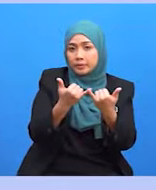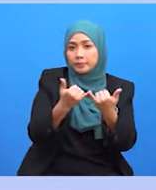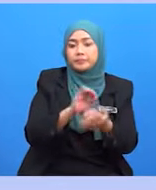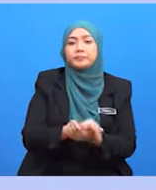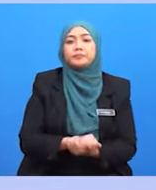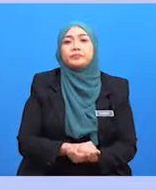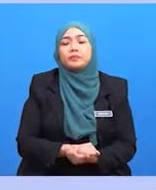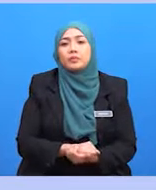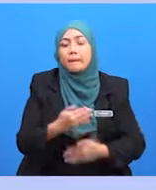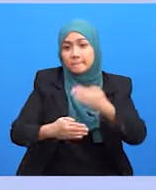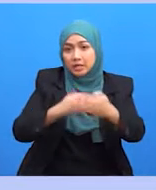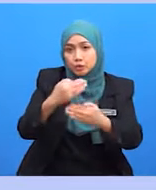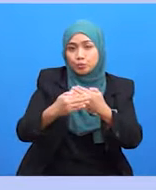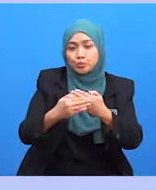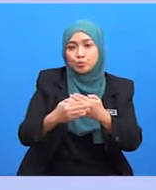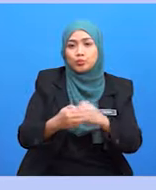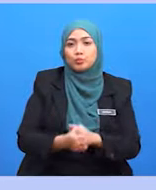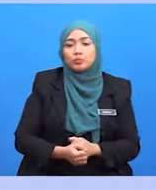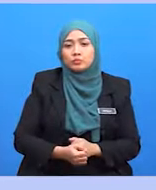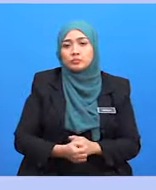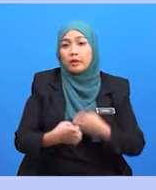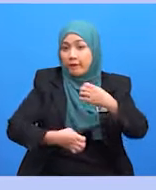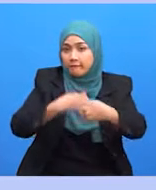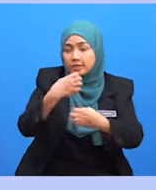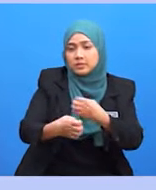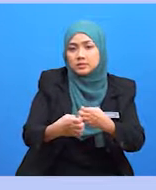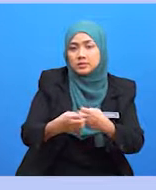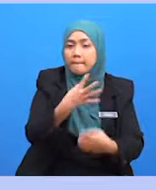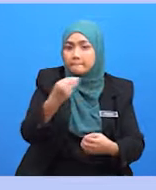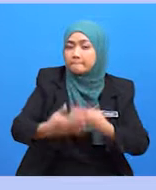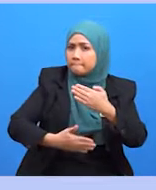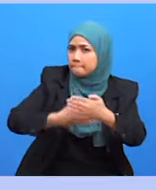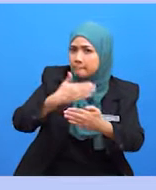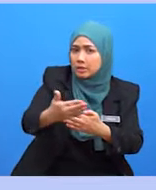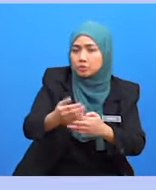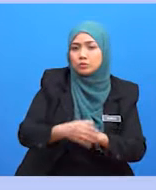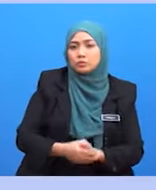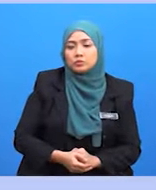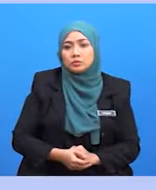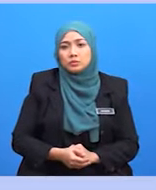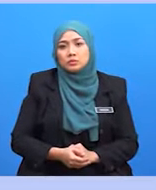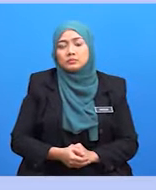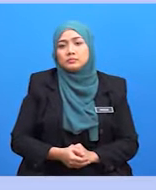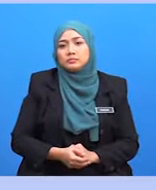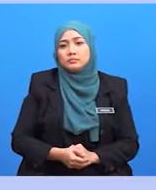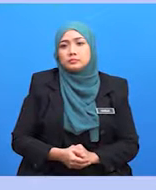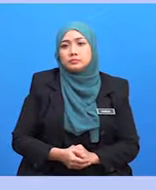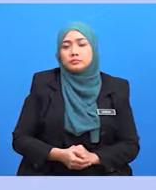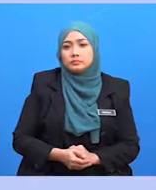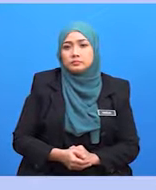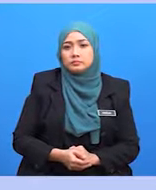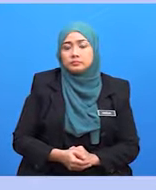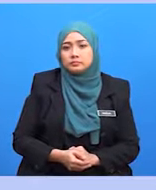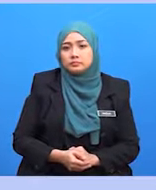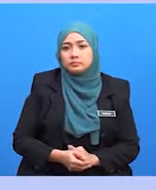efisien dan proaktif dalam melaksanakan fungsinya sebagai platform menjadikan usahawan di kalangan